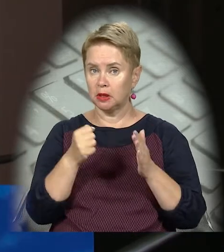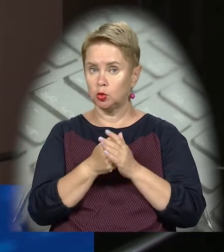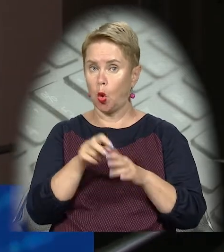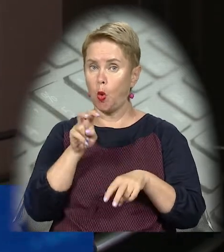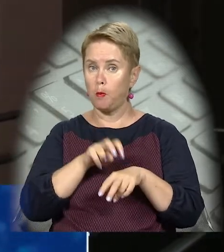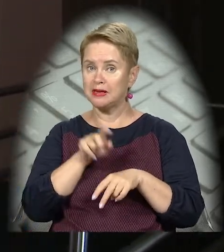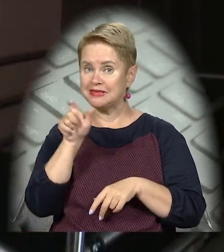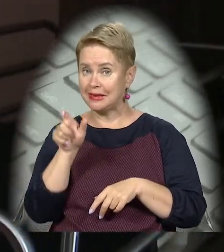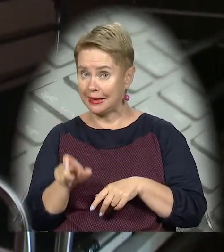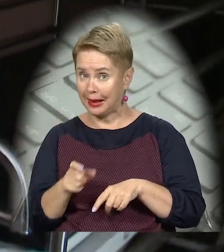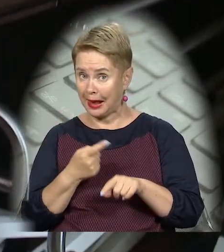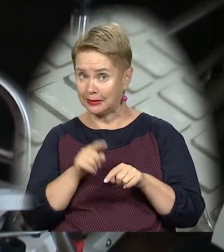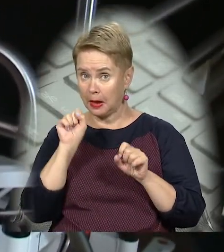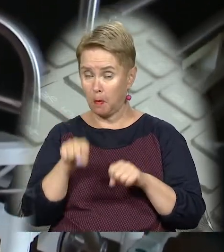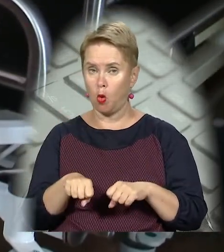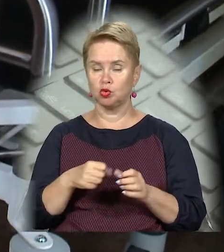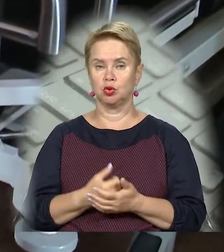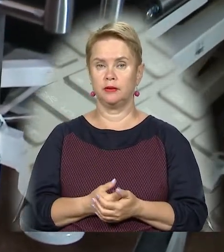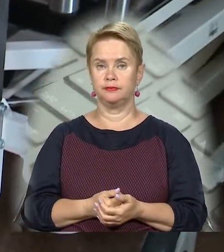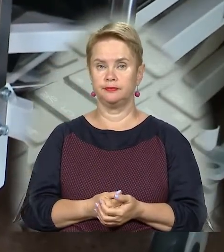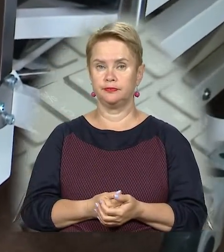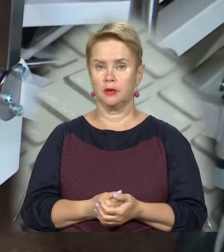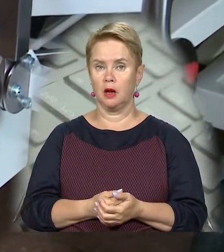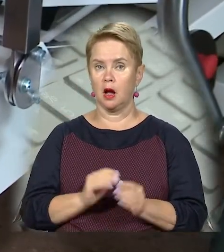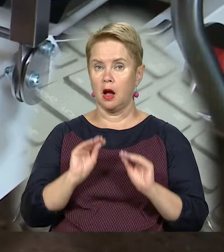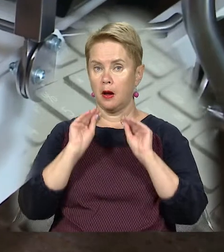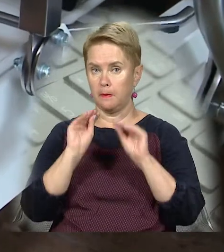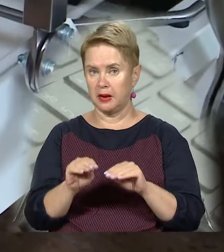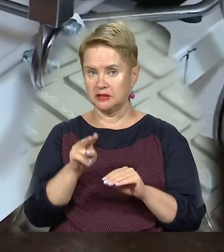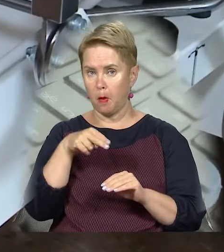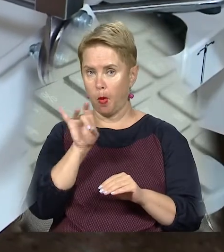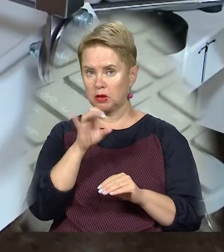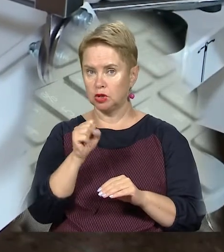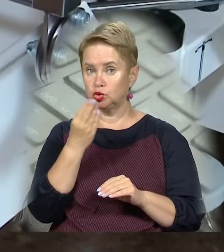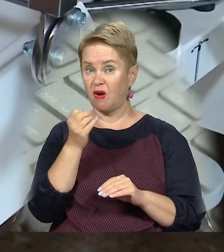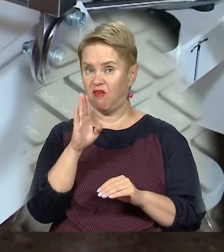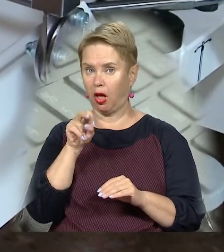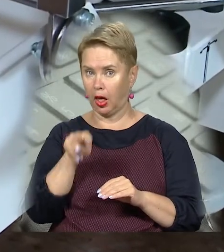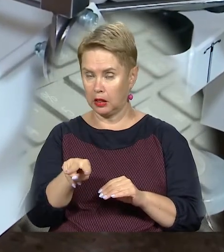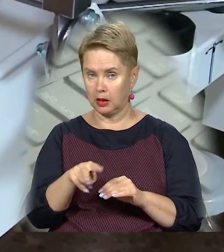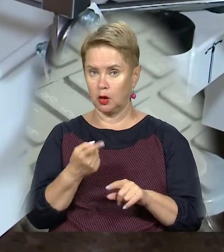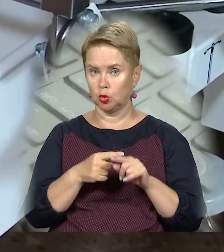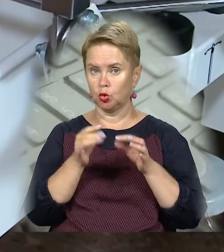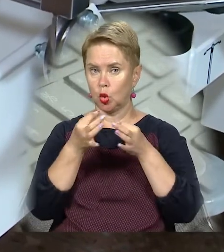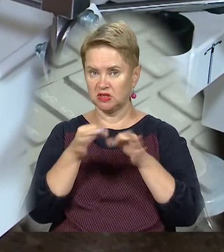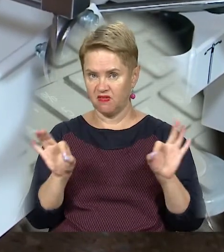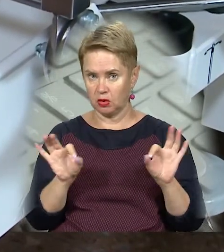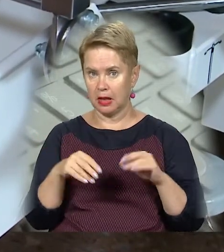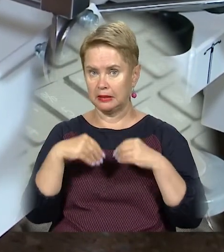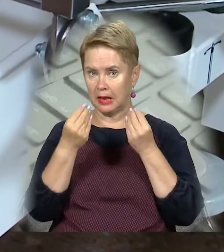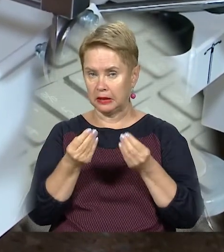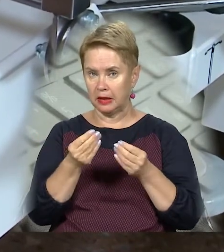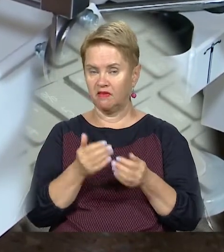пацієнта. Також можна сюди поставити портативний апарат ШВГ, який дозволить